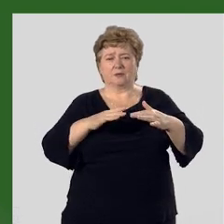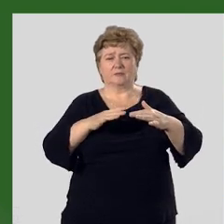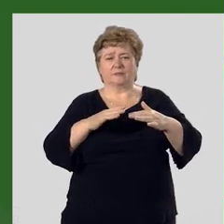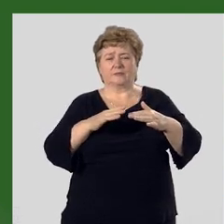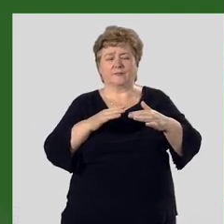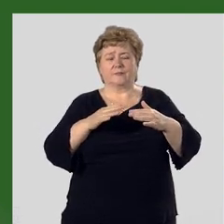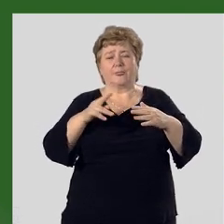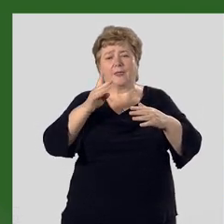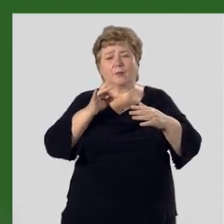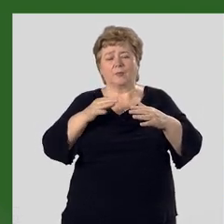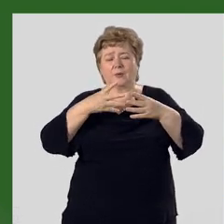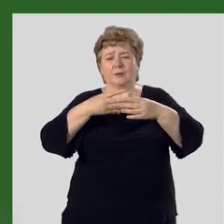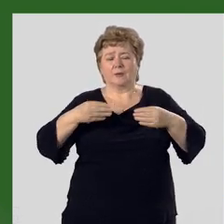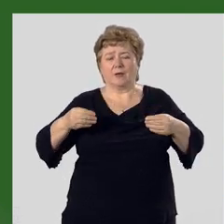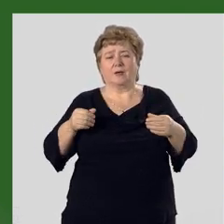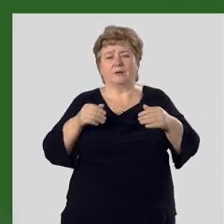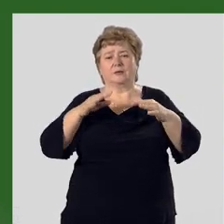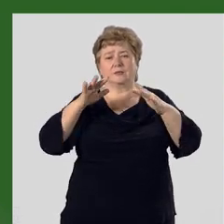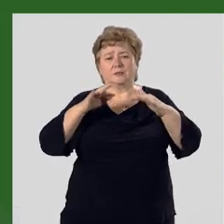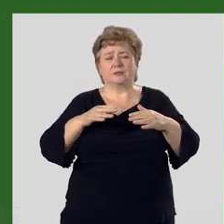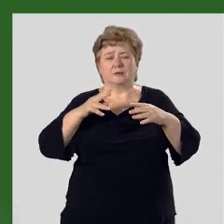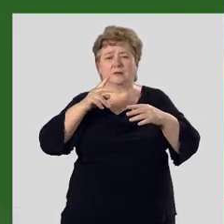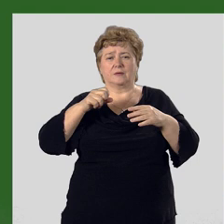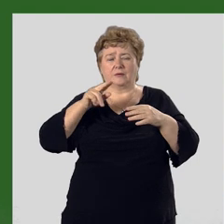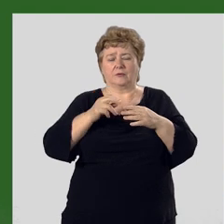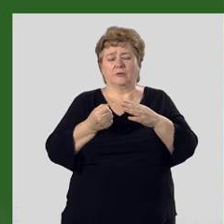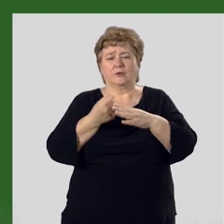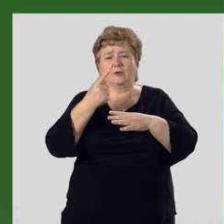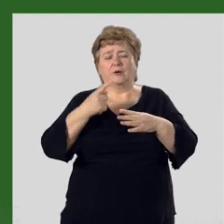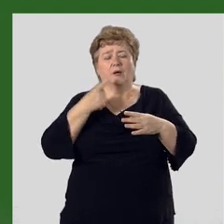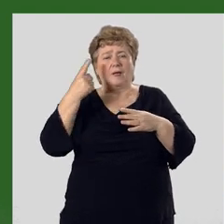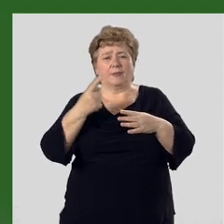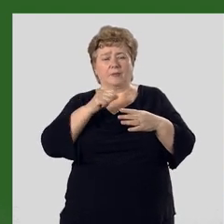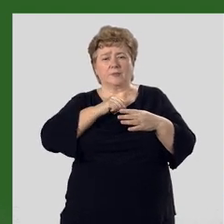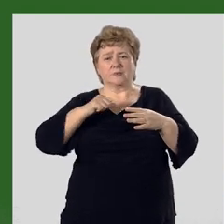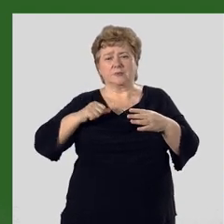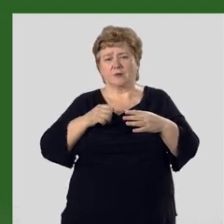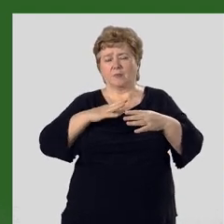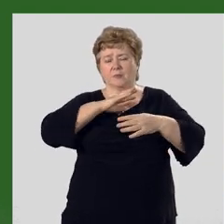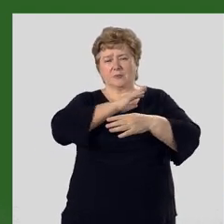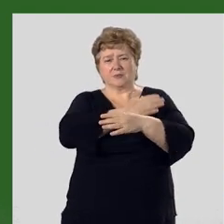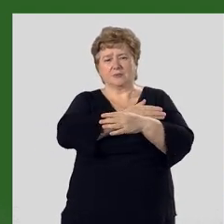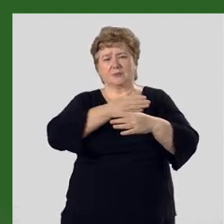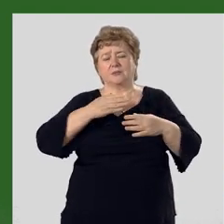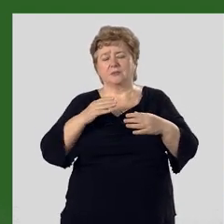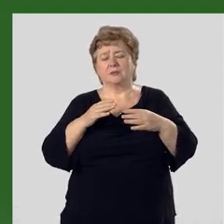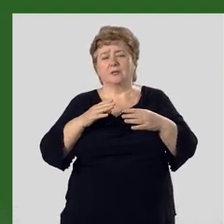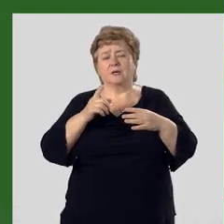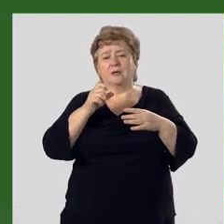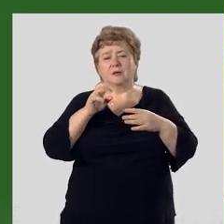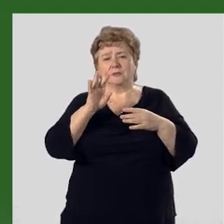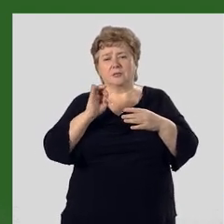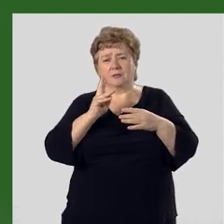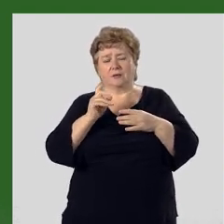при таянии снега и льда, являются одним из самых мощных экзогенных сил.